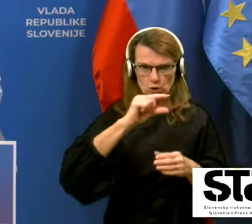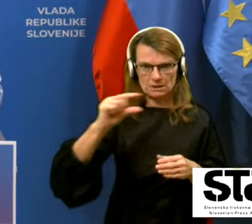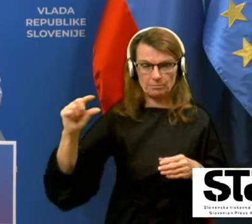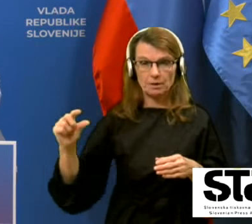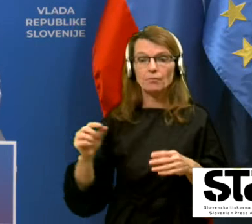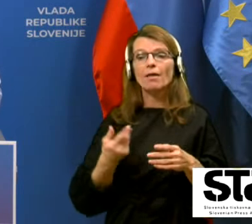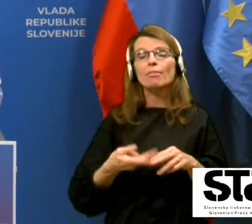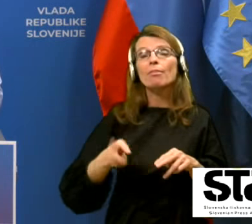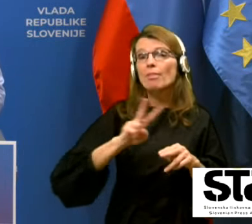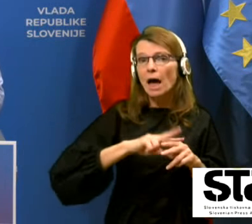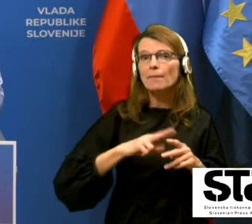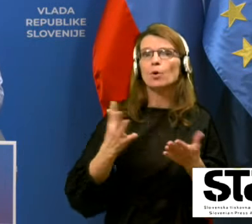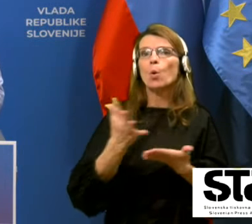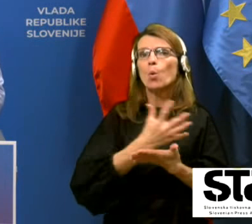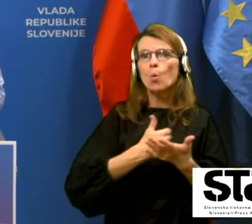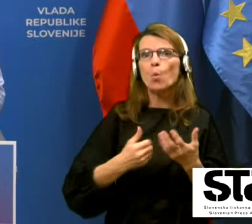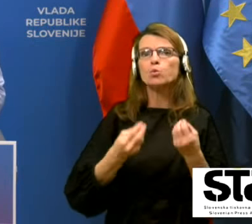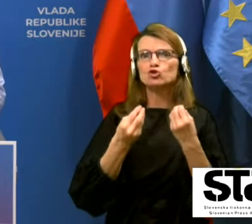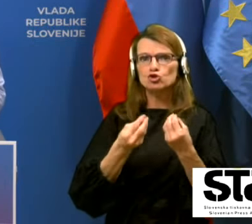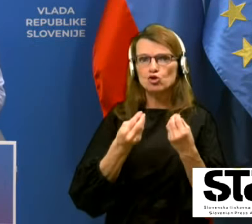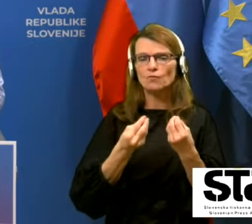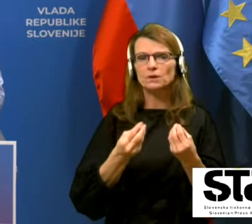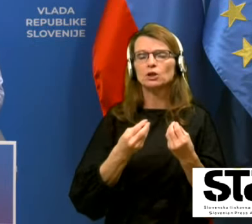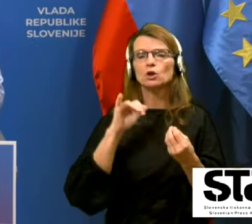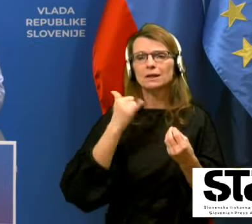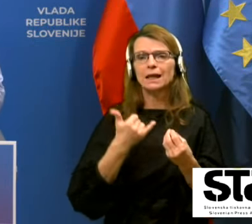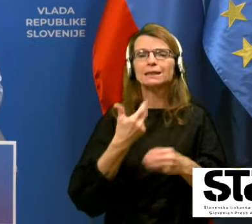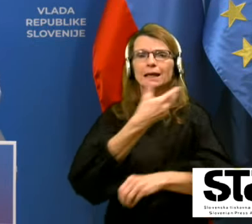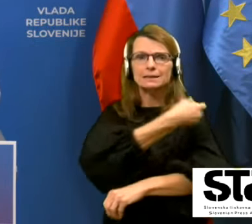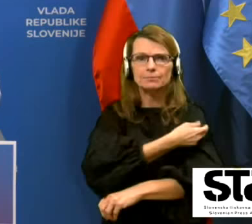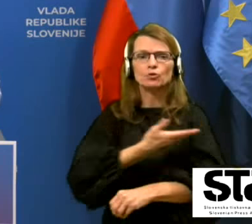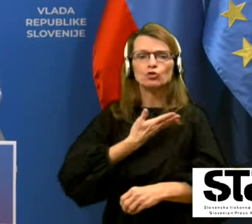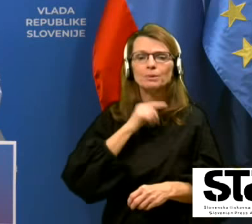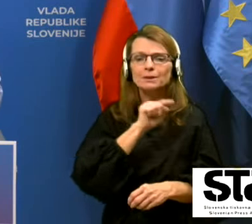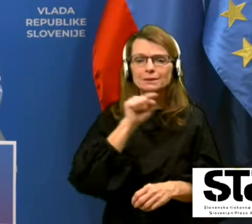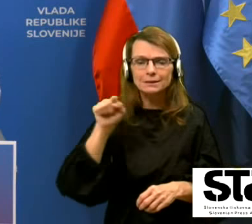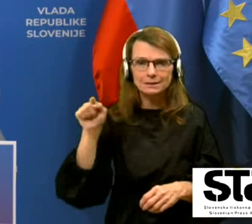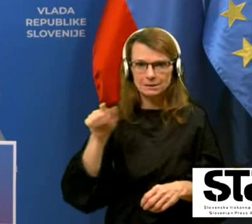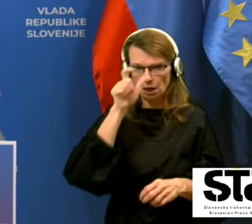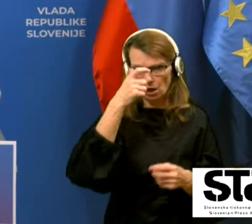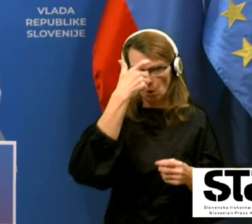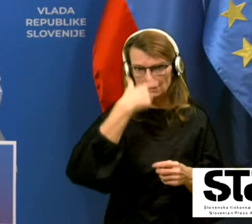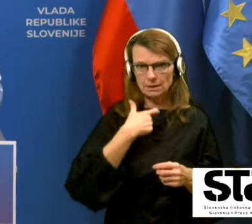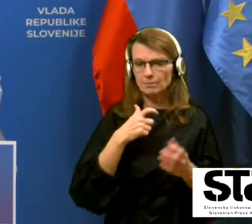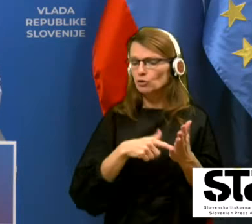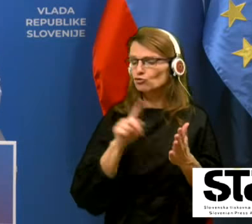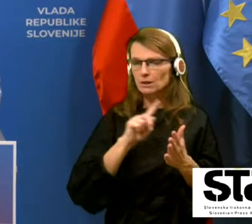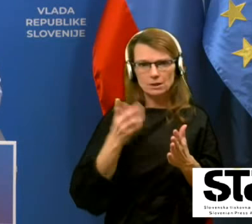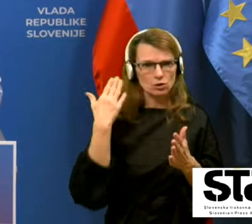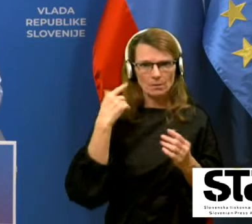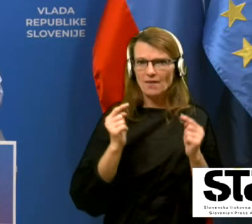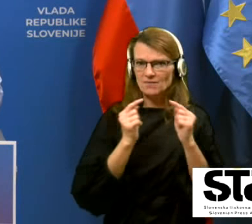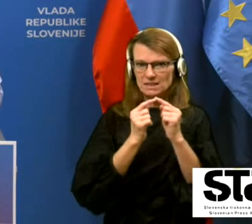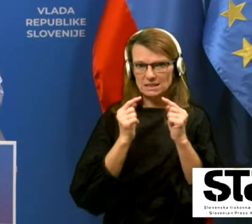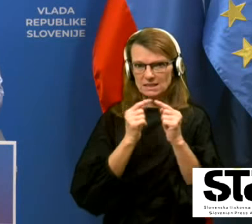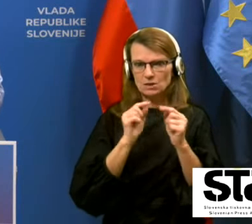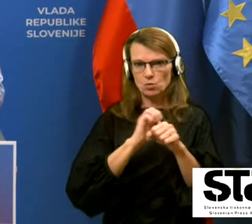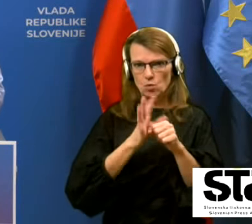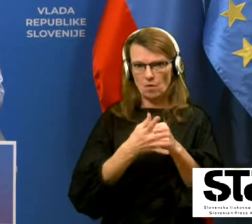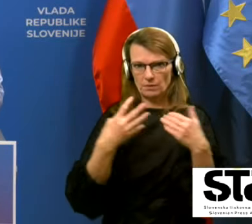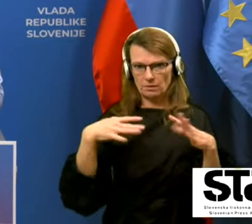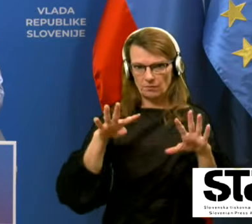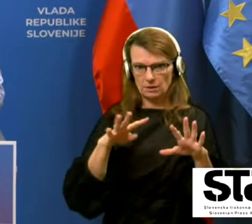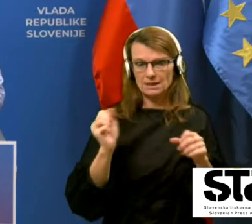cepijo osebe, ki s COVID-om še niso bile v stiku. To pomeni, najprej se bodo cepili oskrbovanci